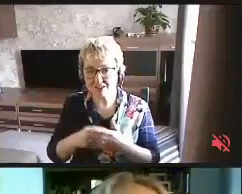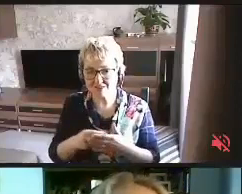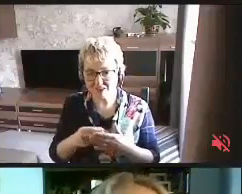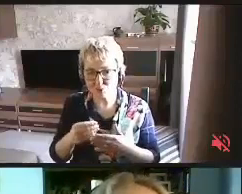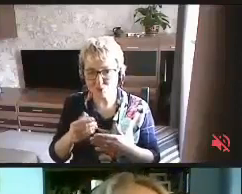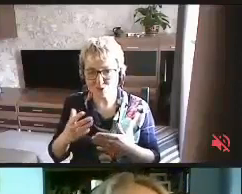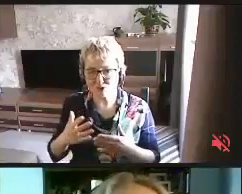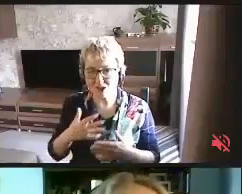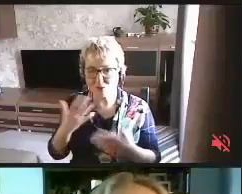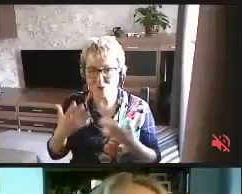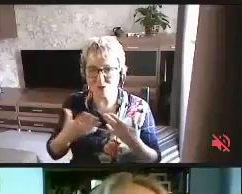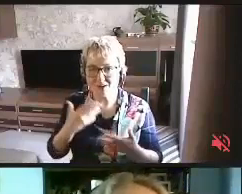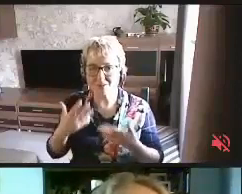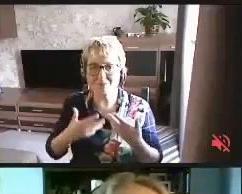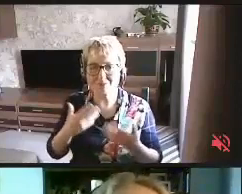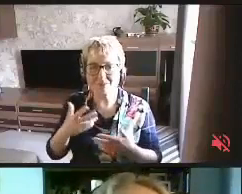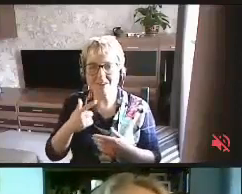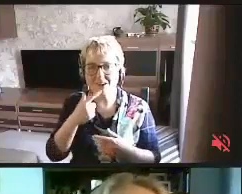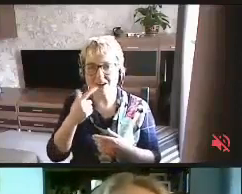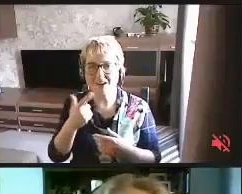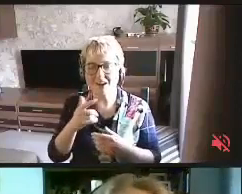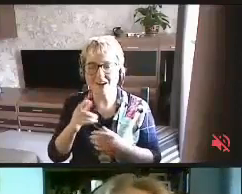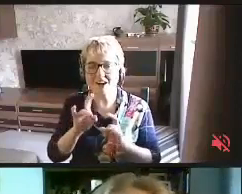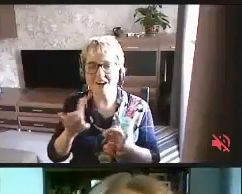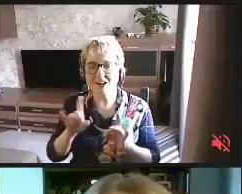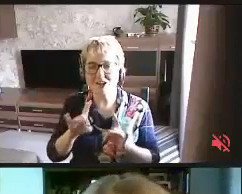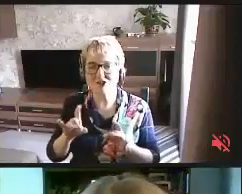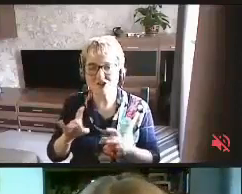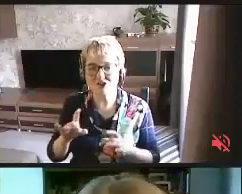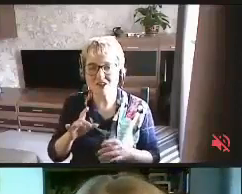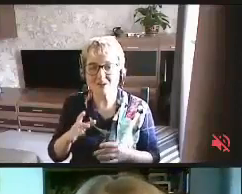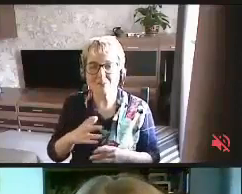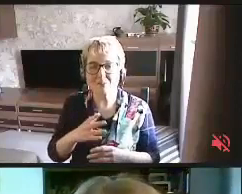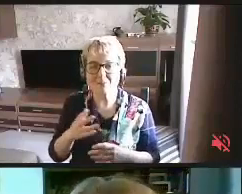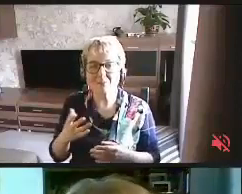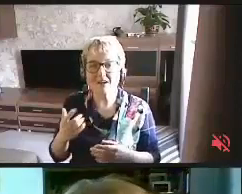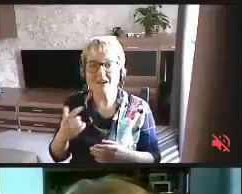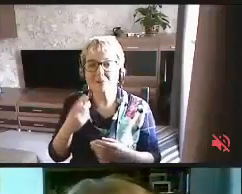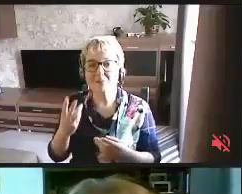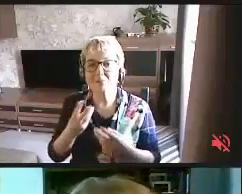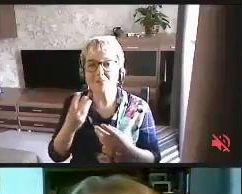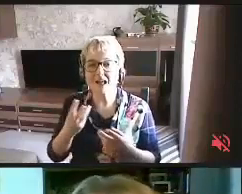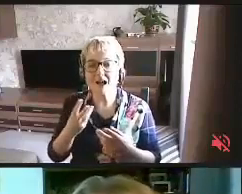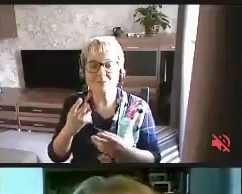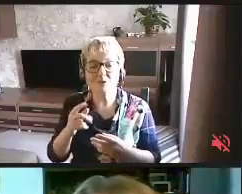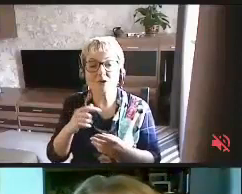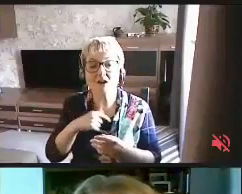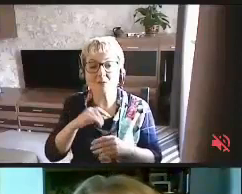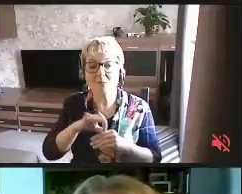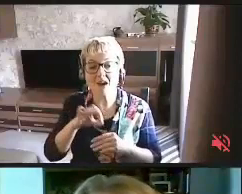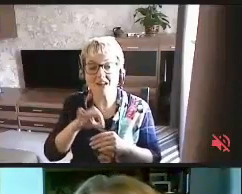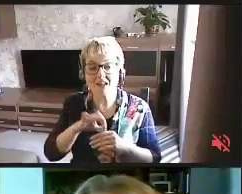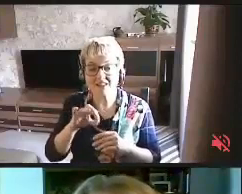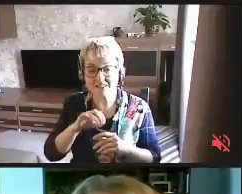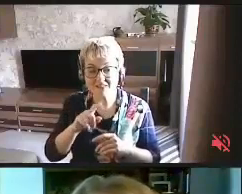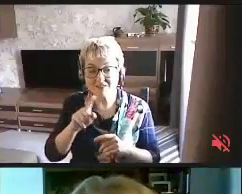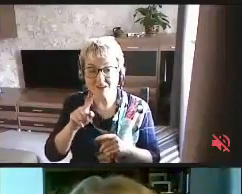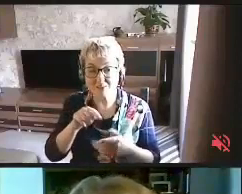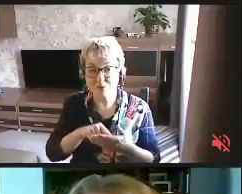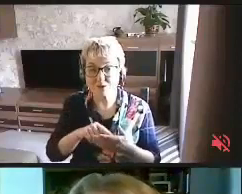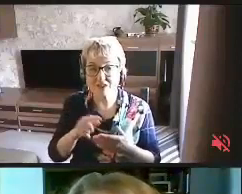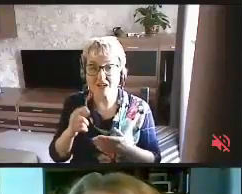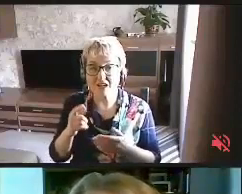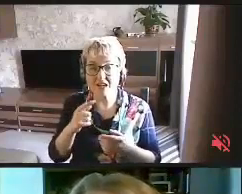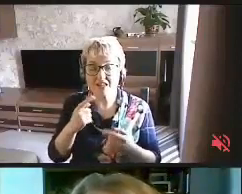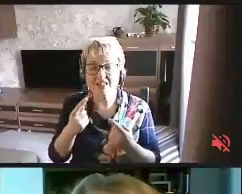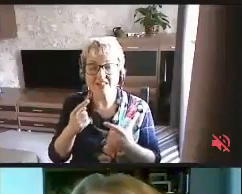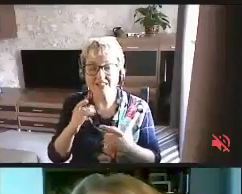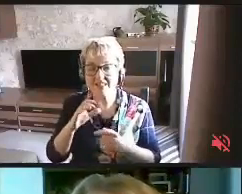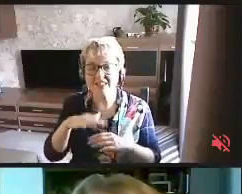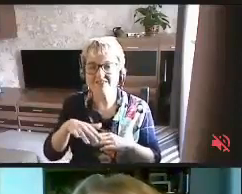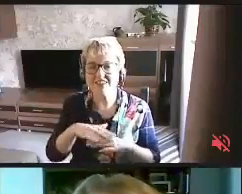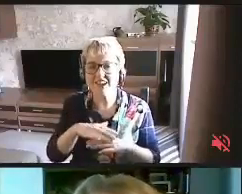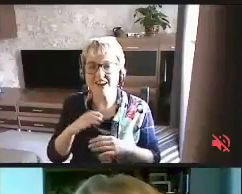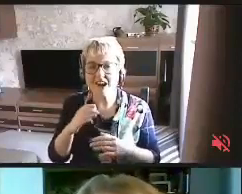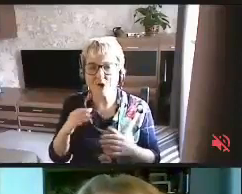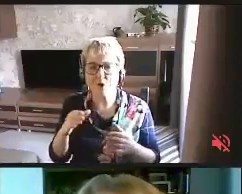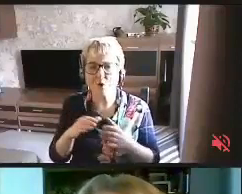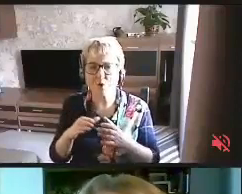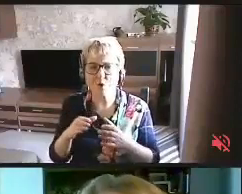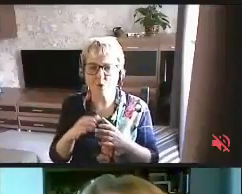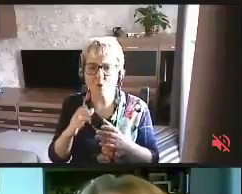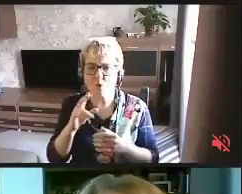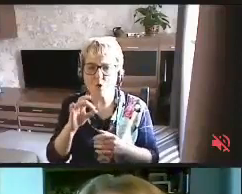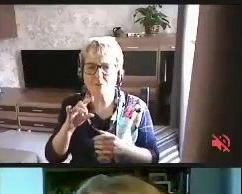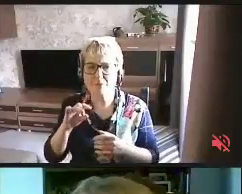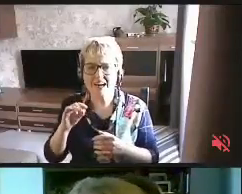вот эту пламенную речь, я еще расскажу про вот болезненные другие моменты. соответственно, сфера корпоративного, вот корпоративный